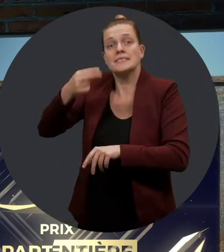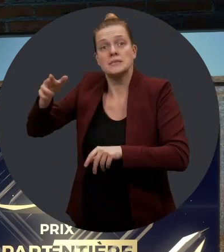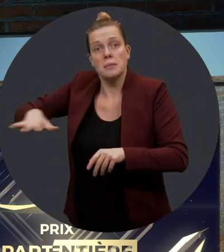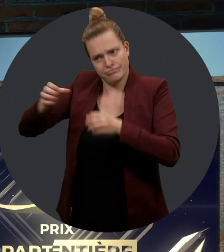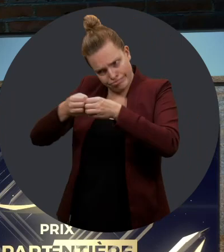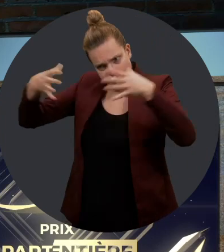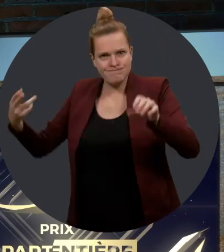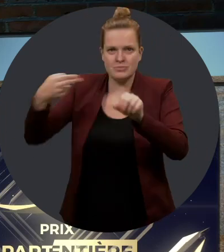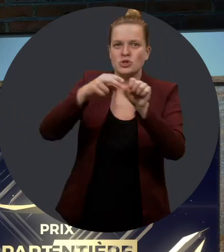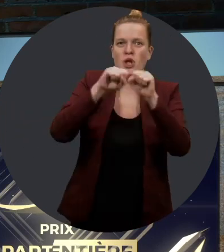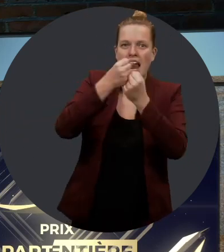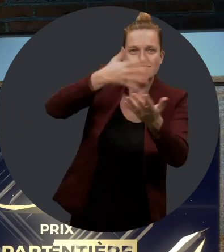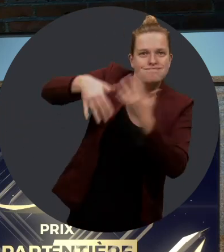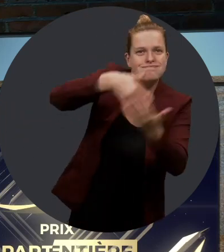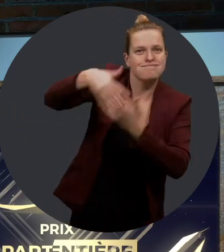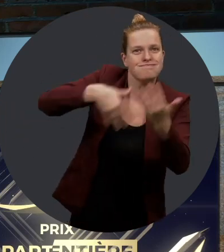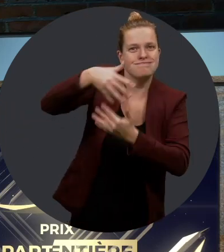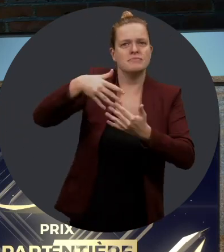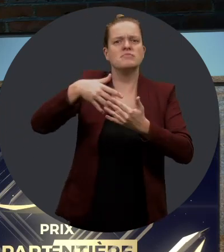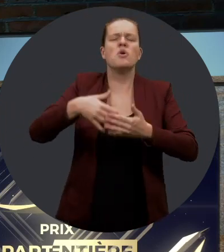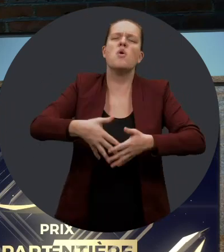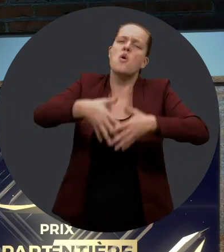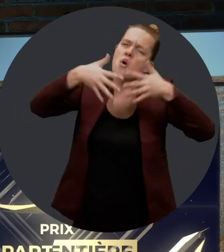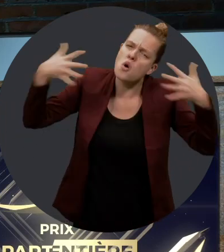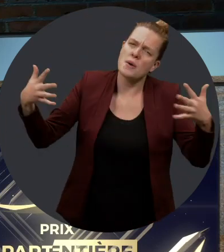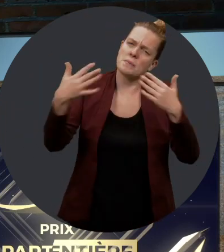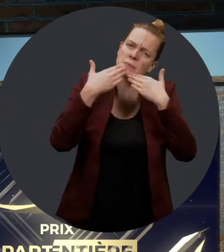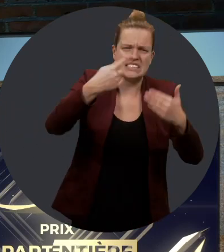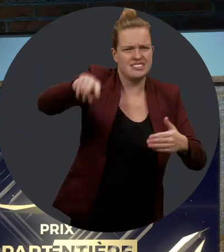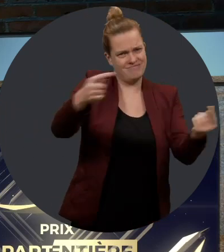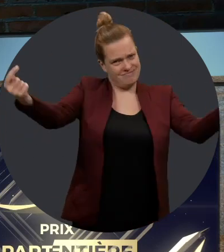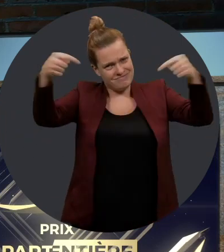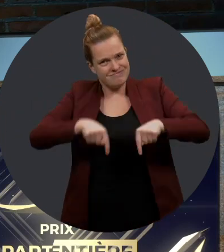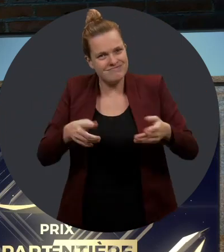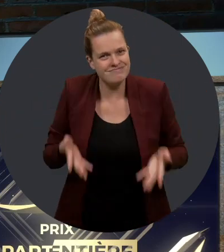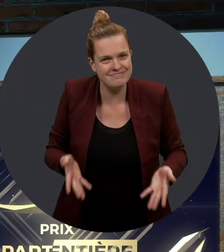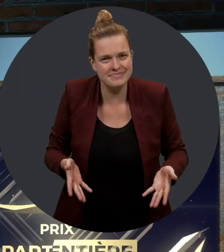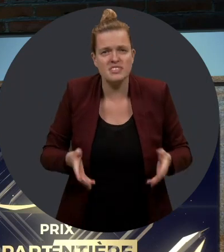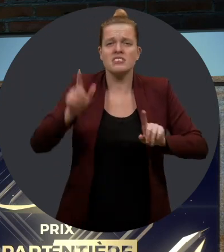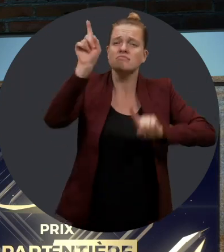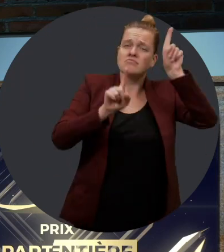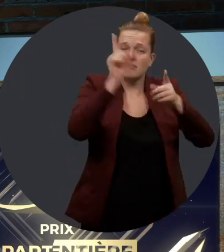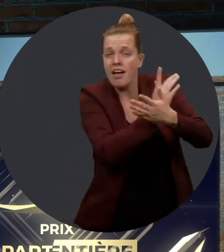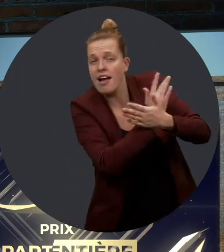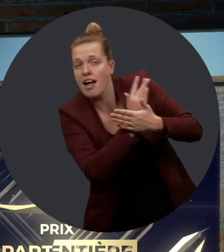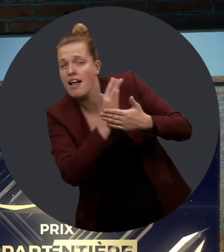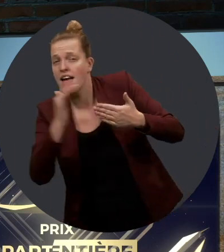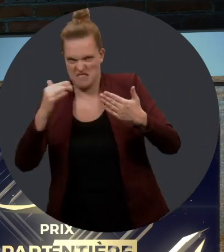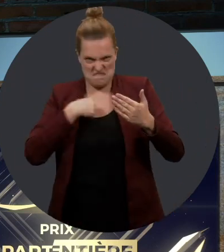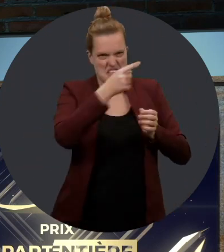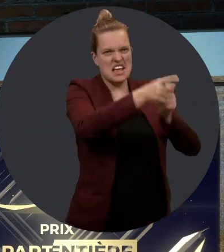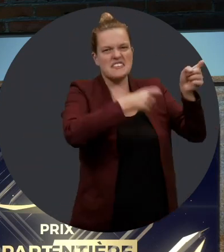pour accroître la participation sociale des personnes handicapées. Un gros, gros merci d'être là. Tout au long de la